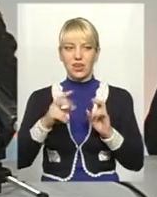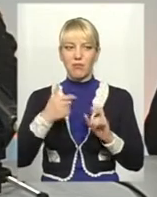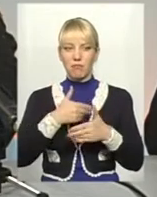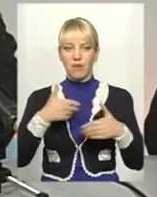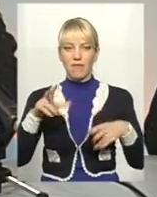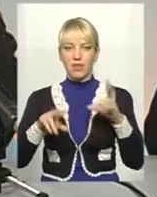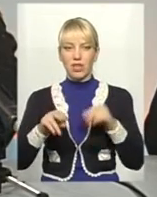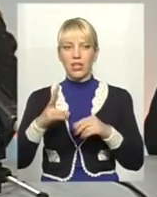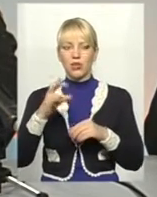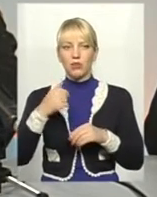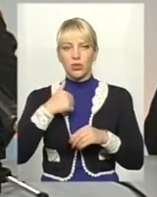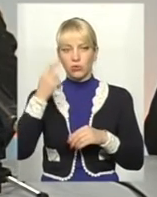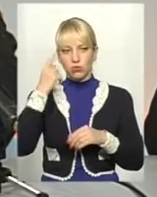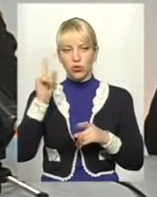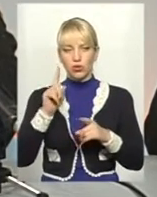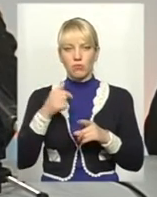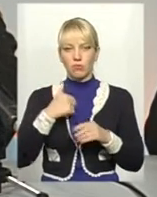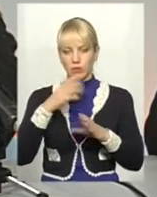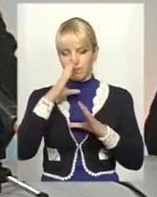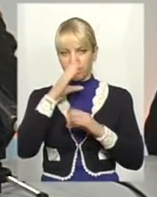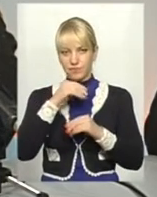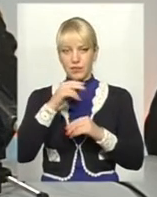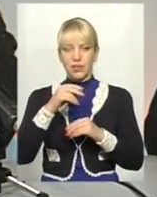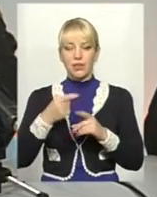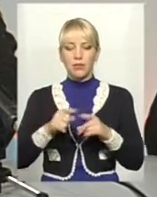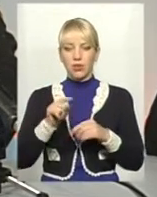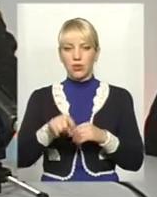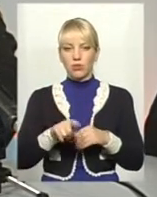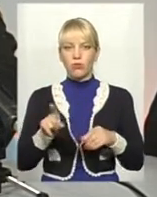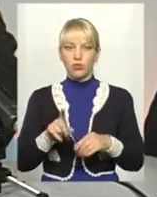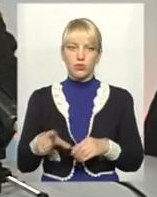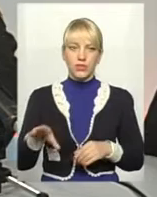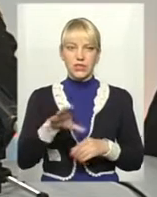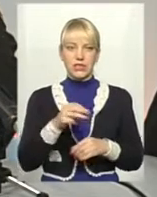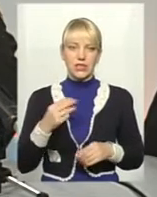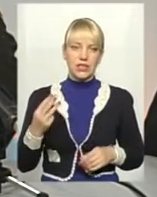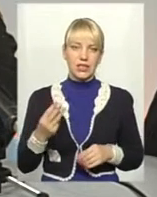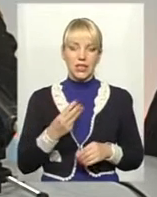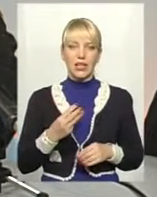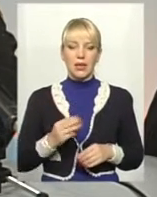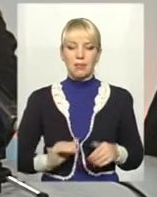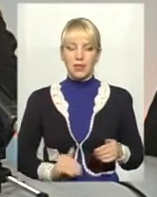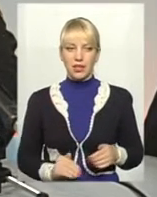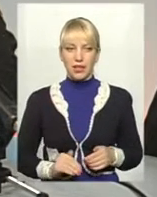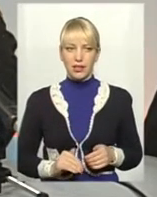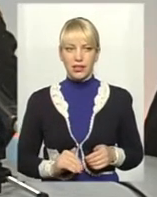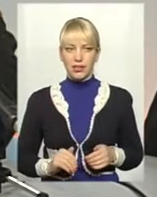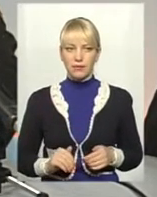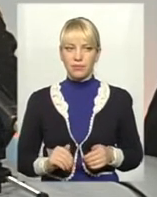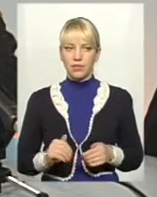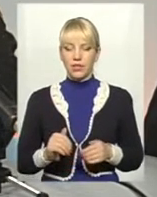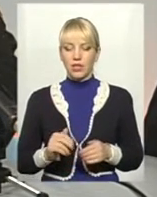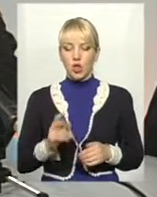Але ми думаємо, що ми вкладемося, значить, при тому, що всі три підрядники заложили